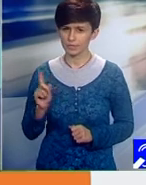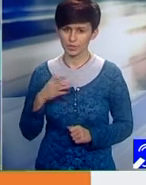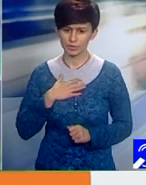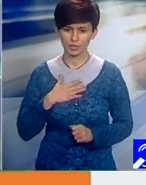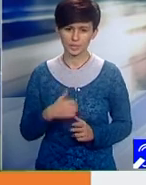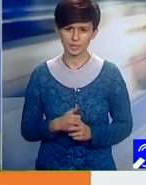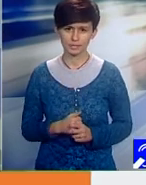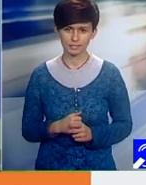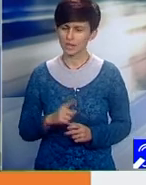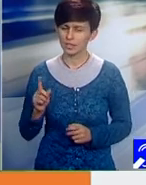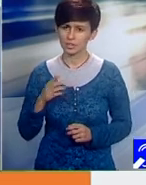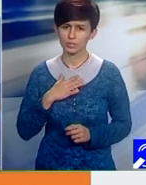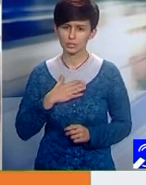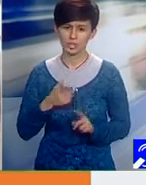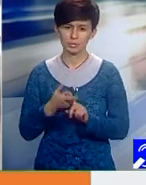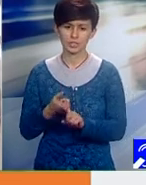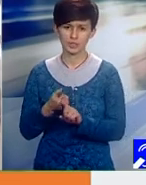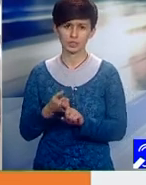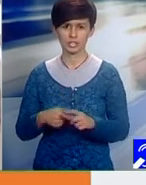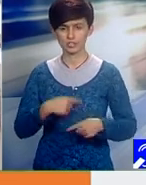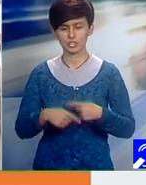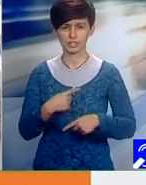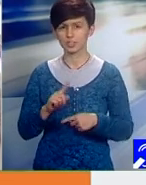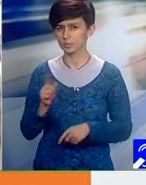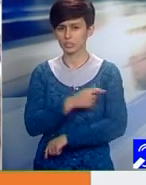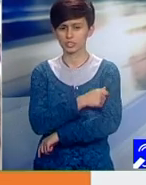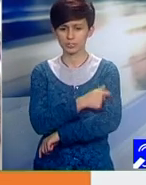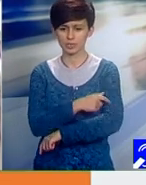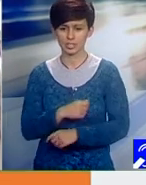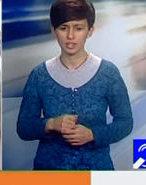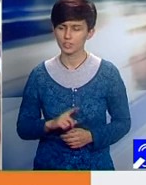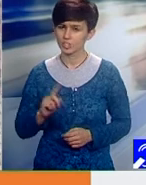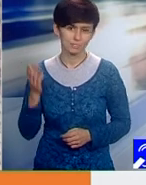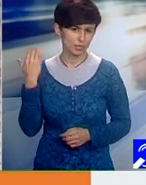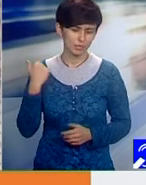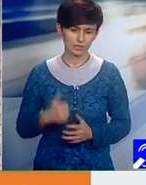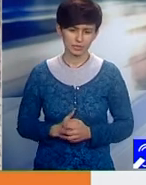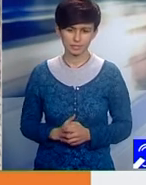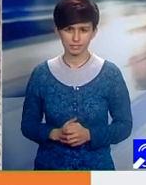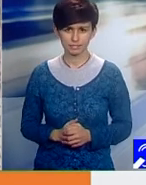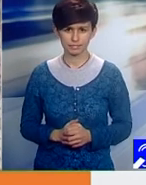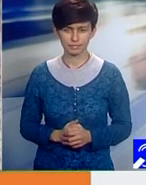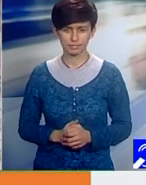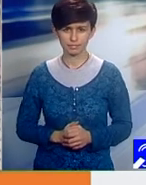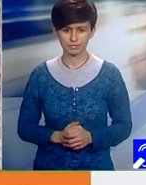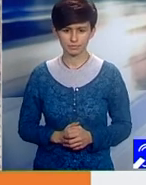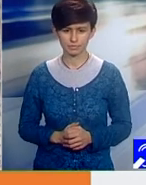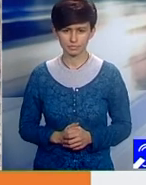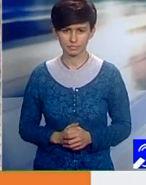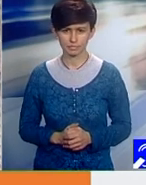N-am nici în sistem și n-am nici în spital. Totuși putem să formulăm o întrebare.